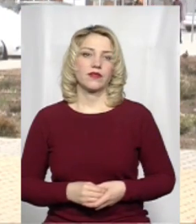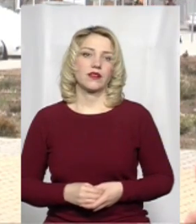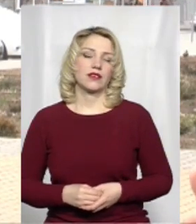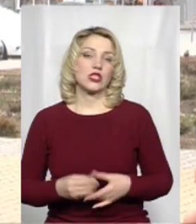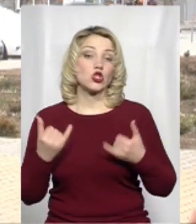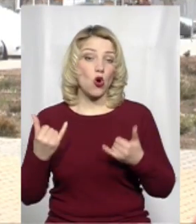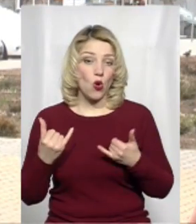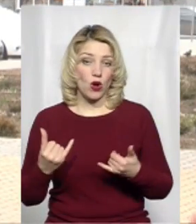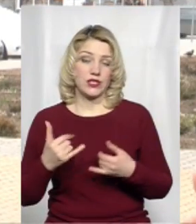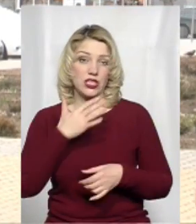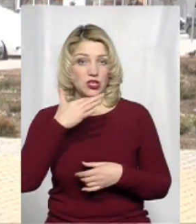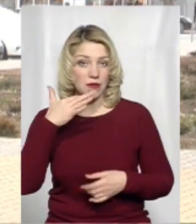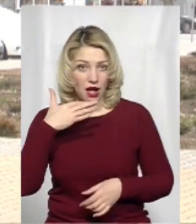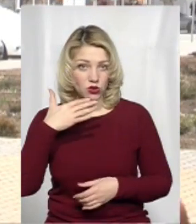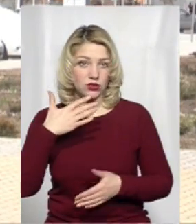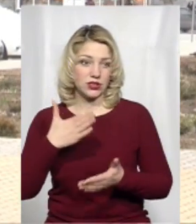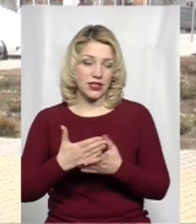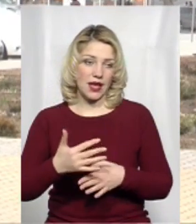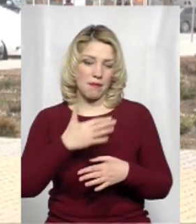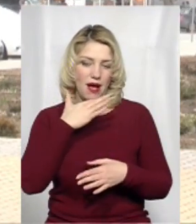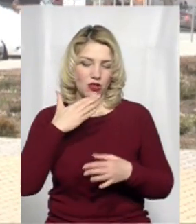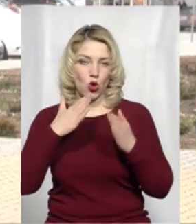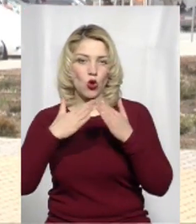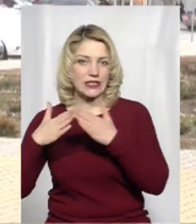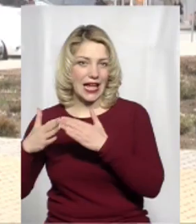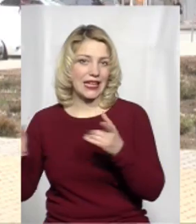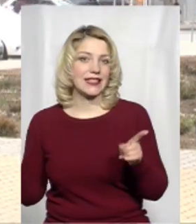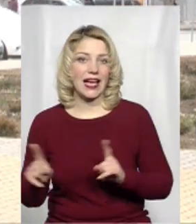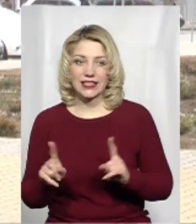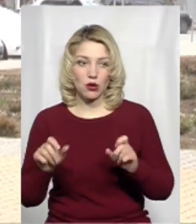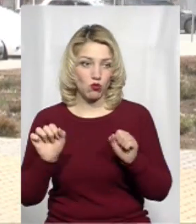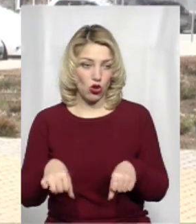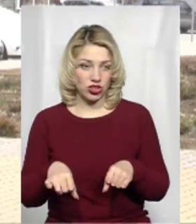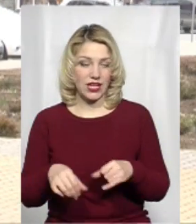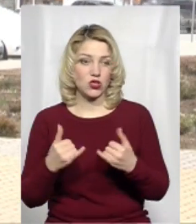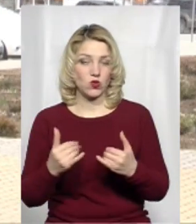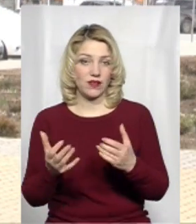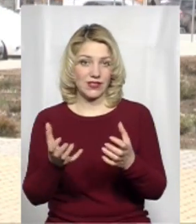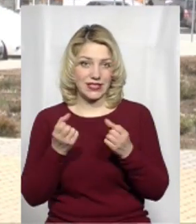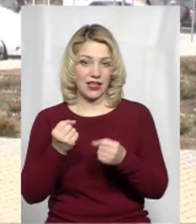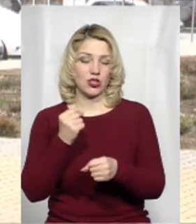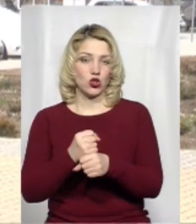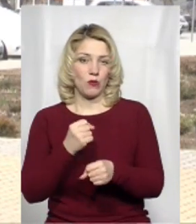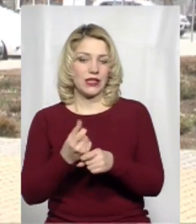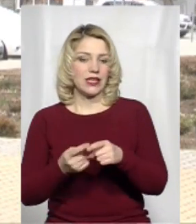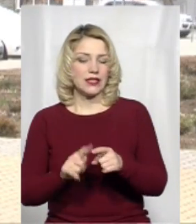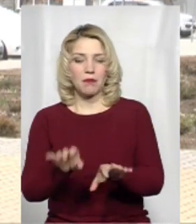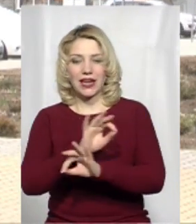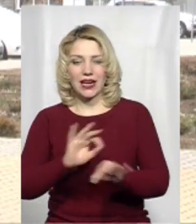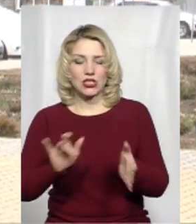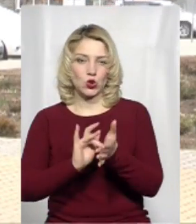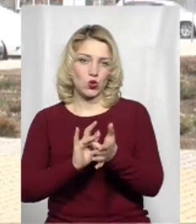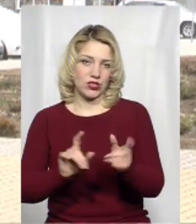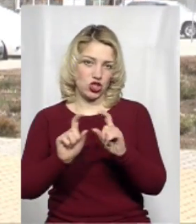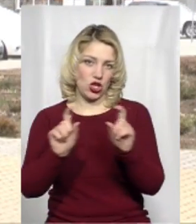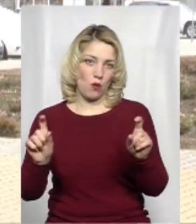Сьогодні чимало, скажімо так, є і оселі, все, які можна сьогодні взяти і зробити з них прекрасний туристичний об'єкт.